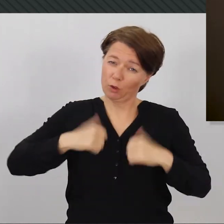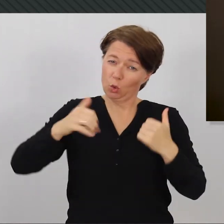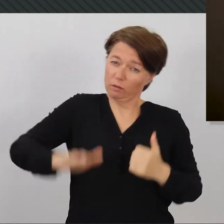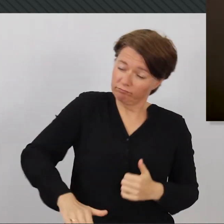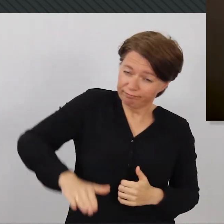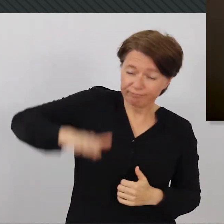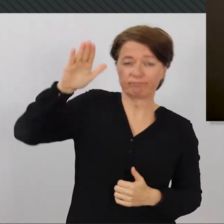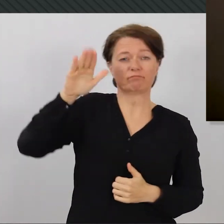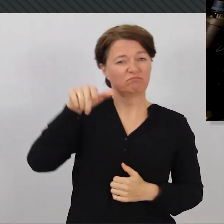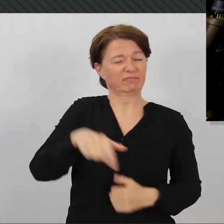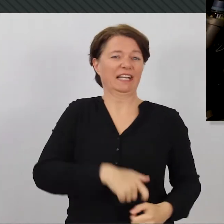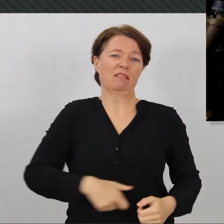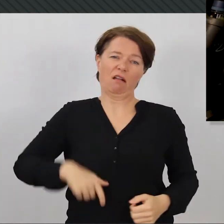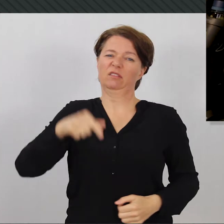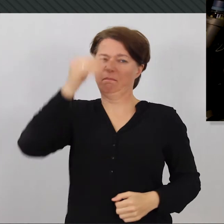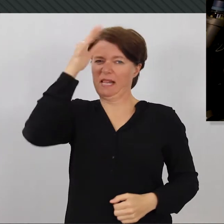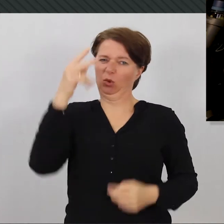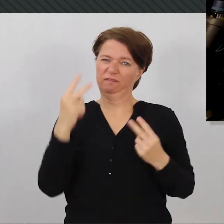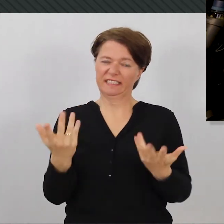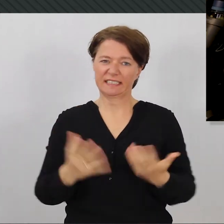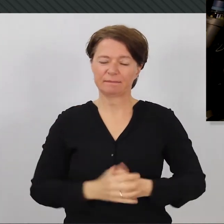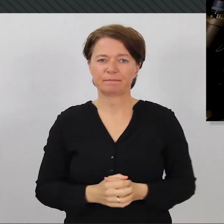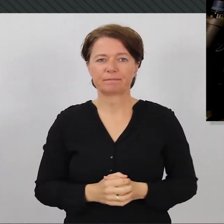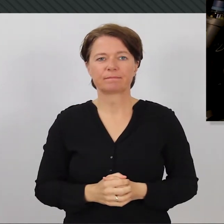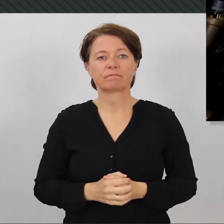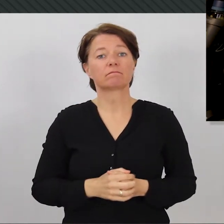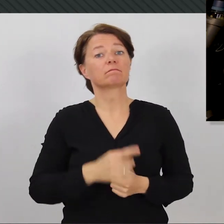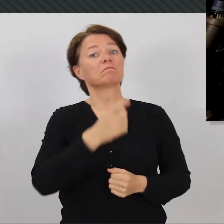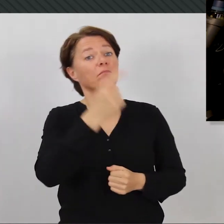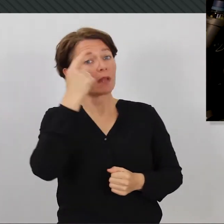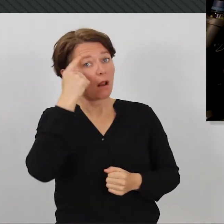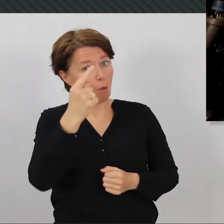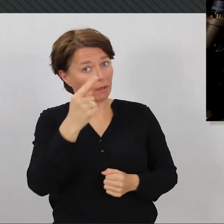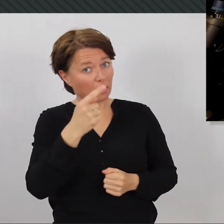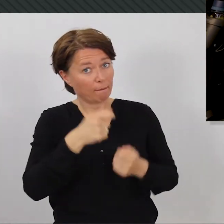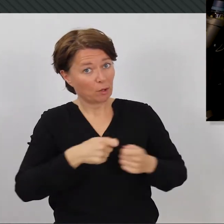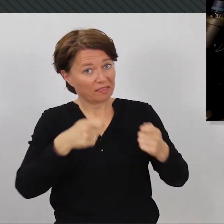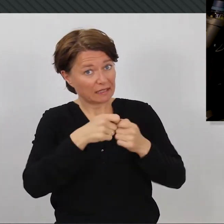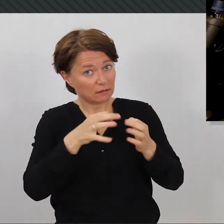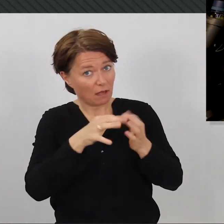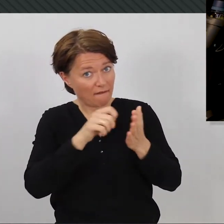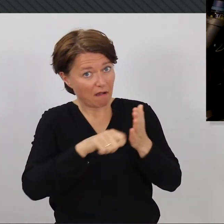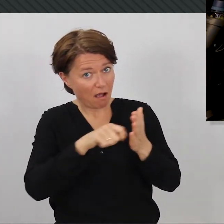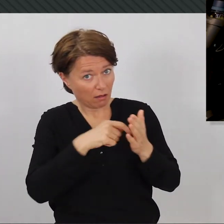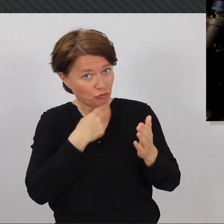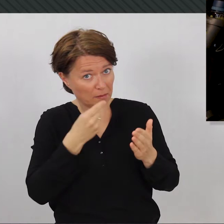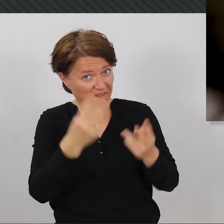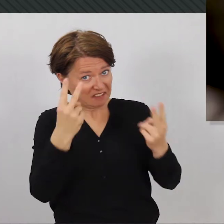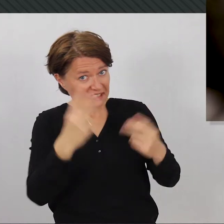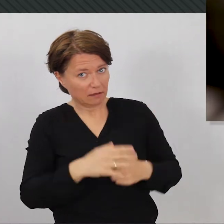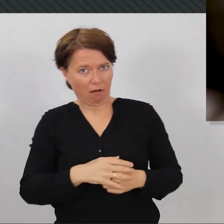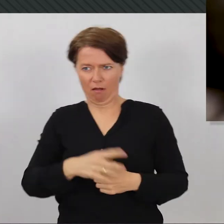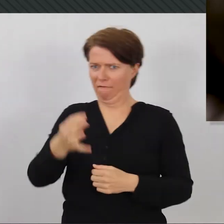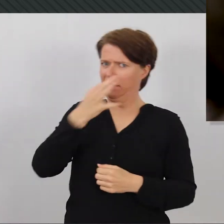mich ist es Kindergarten und Bildung. Glaubst du, wir können mit unserer Stimme zur Bundestagswahl etwas ändern? Die Frage selbst ist ja eigentlich schon eine Schande.